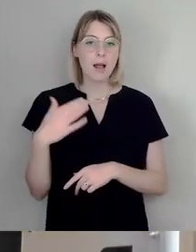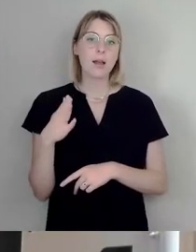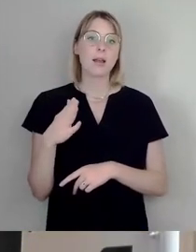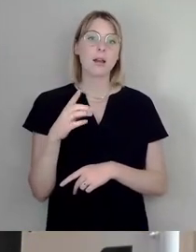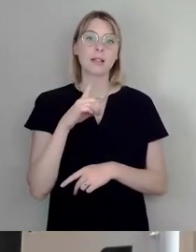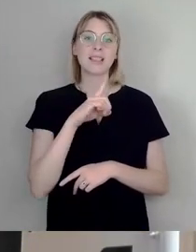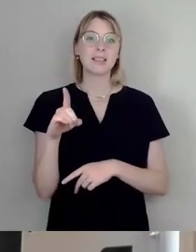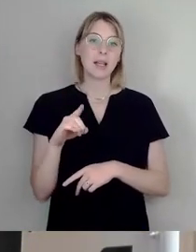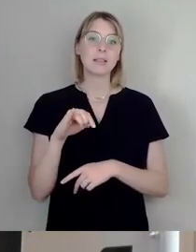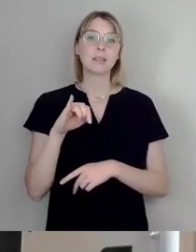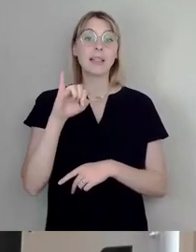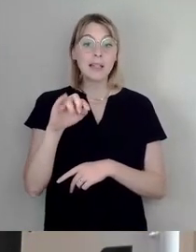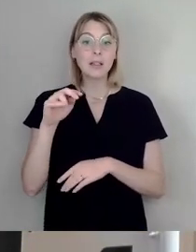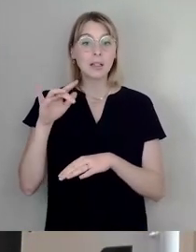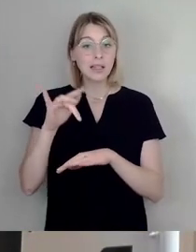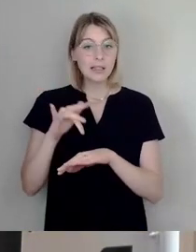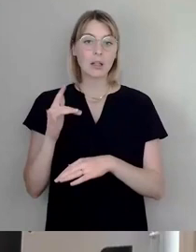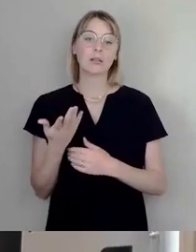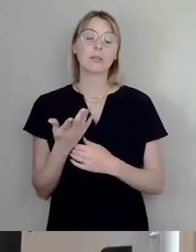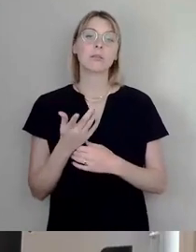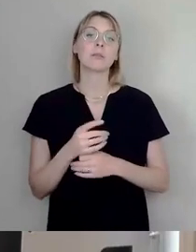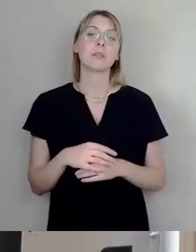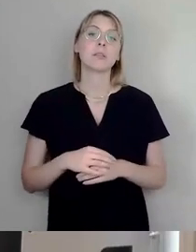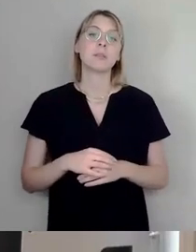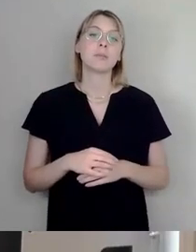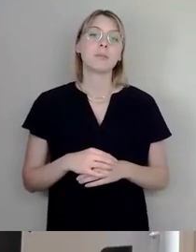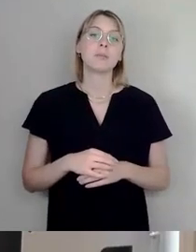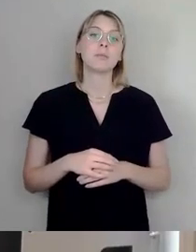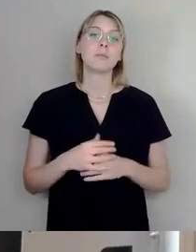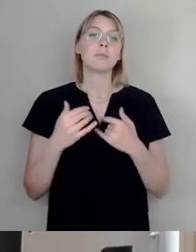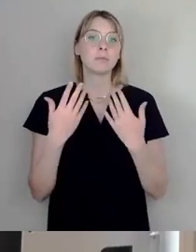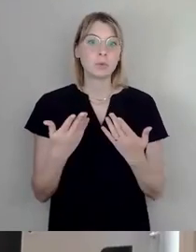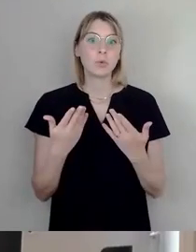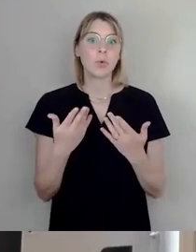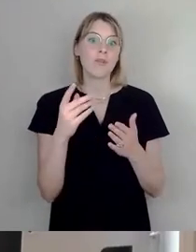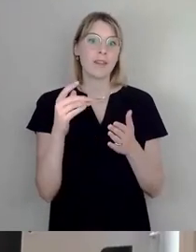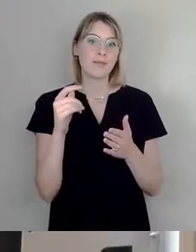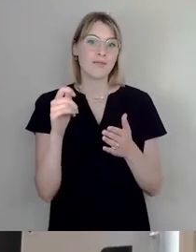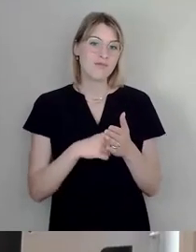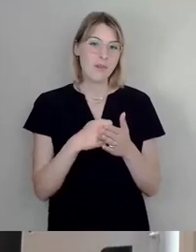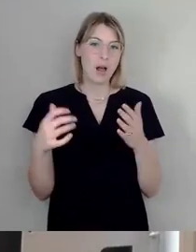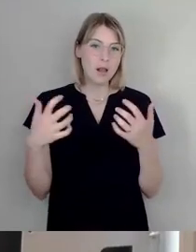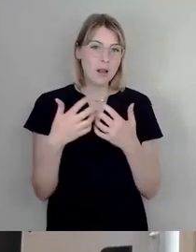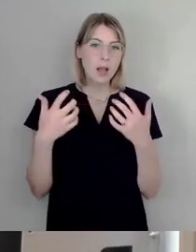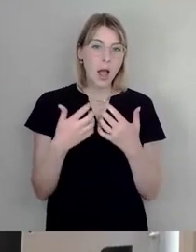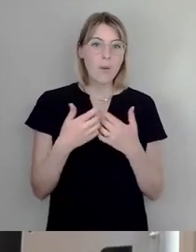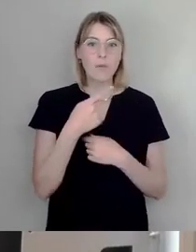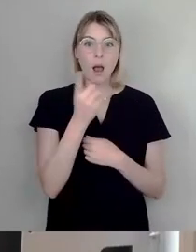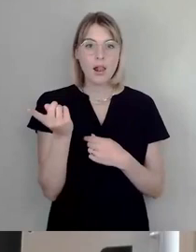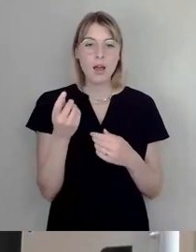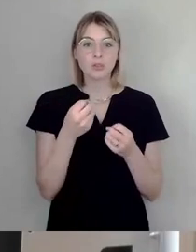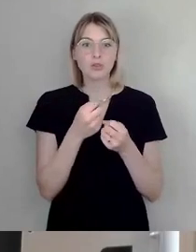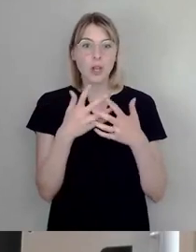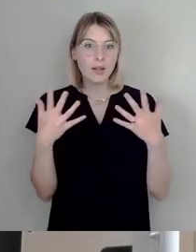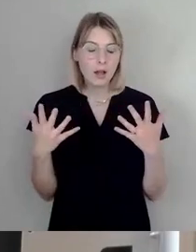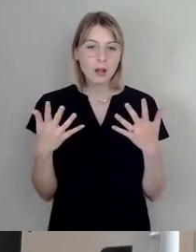-Fraktion, das ist ja im Prinzip ein Wahlkampf. Sie gendern sich, haben aber ein oder